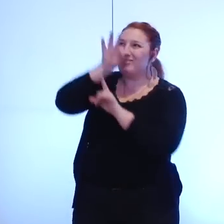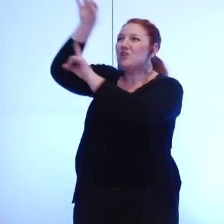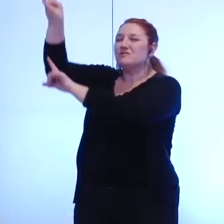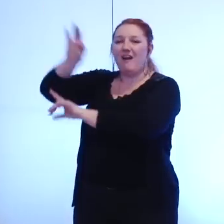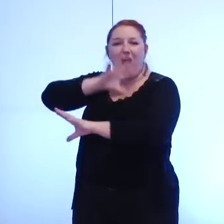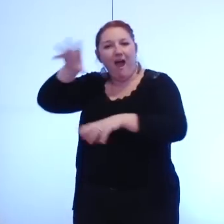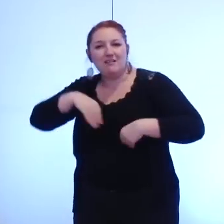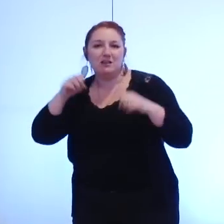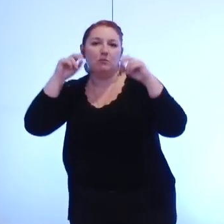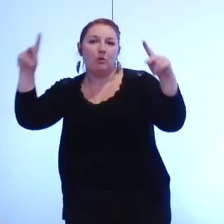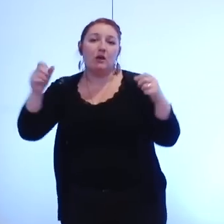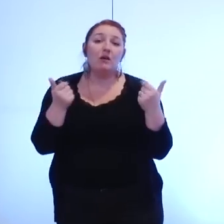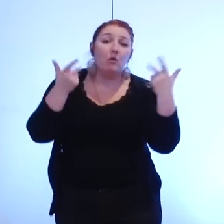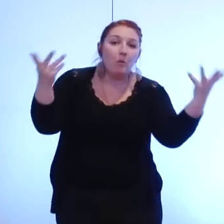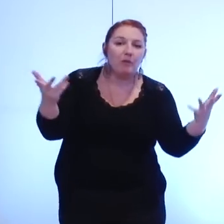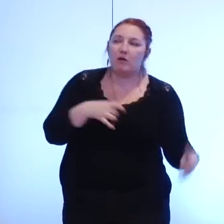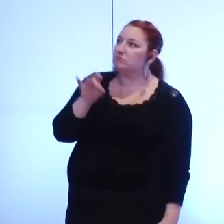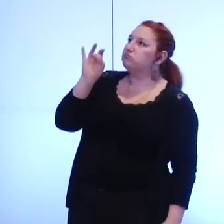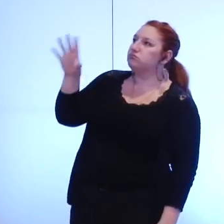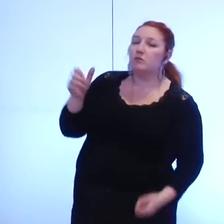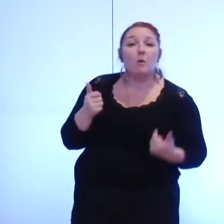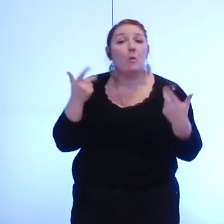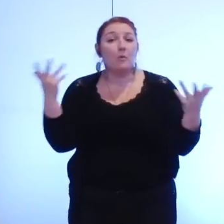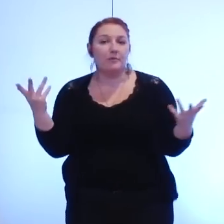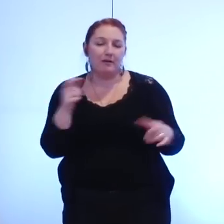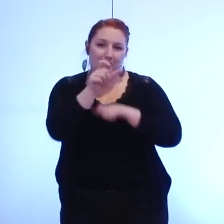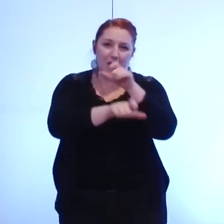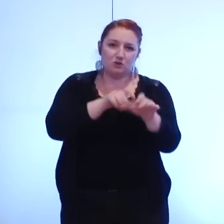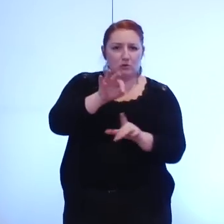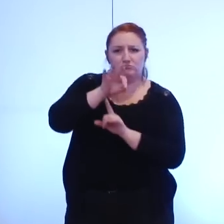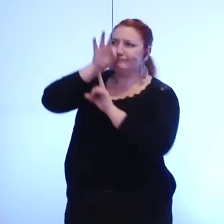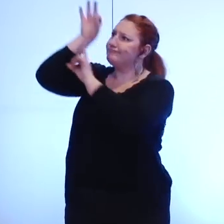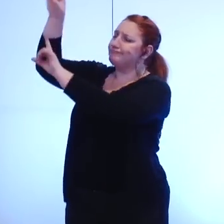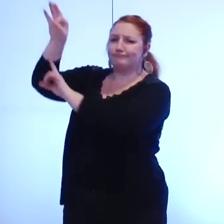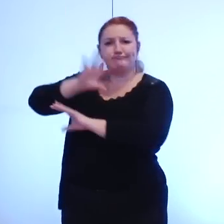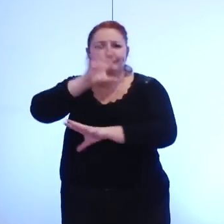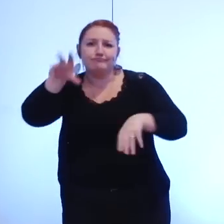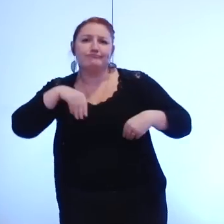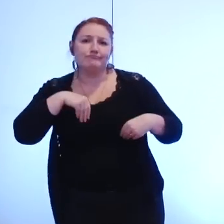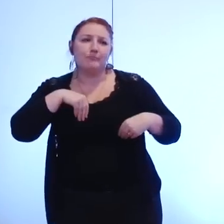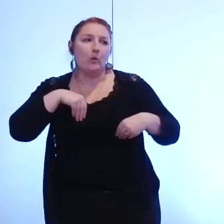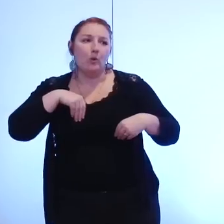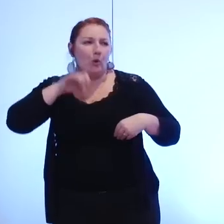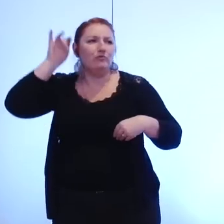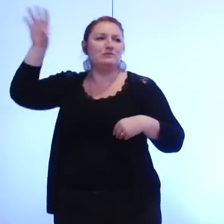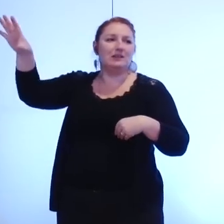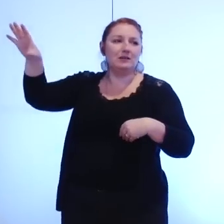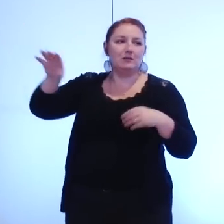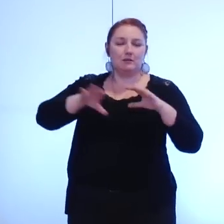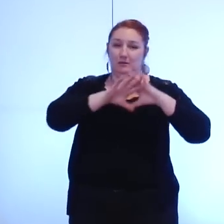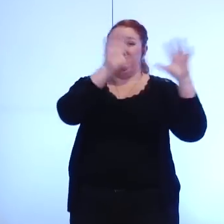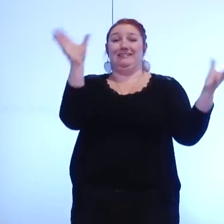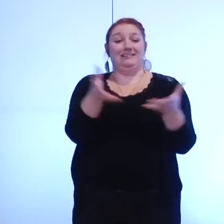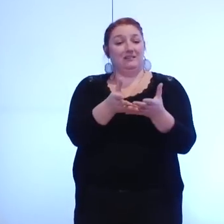refusé pour ceux qui ont refusé quels engagements de la ville de Grenoble dans l'accompagnement pour un